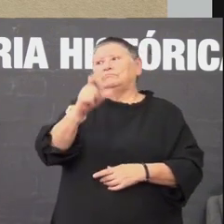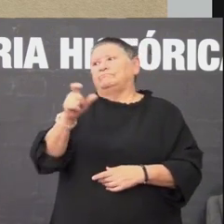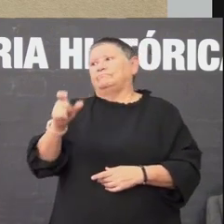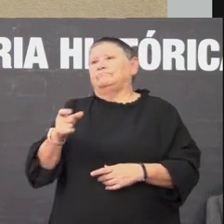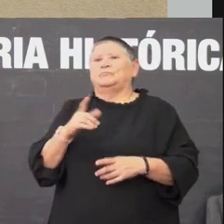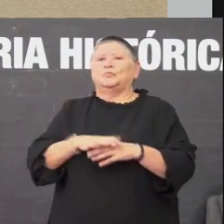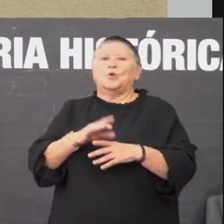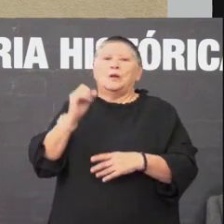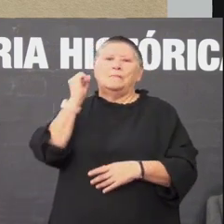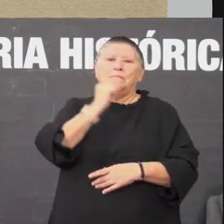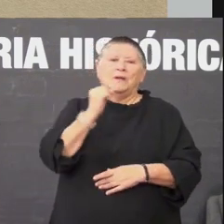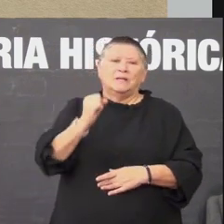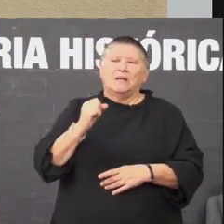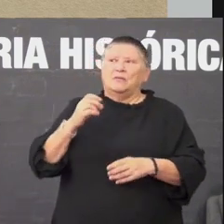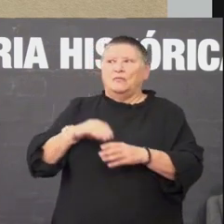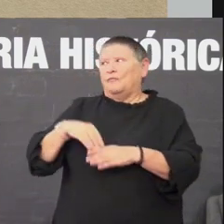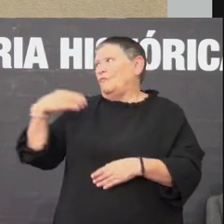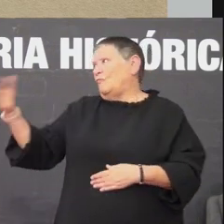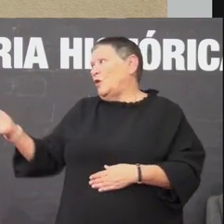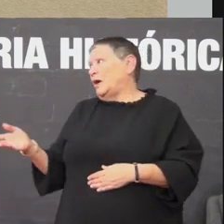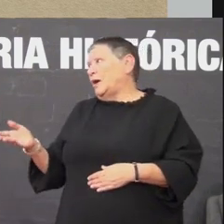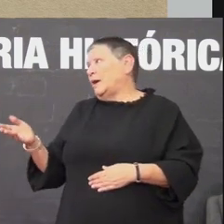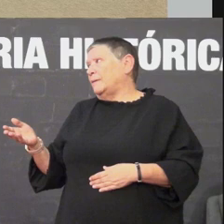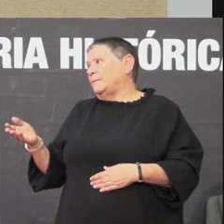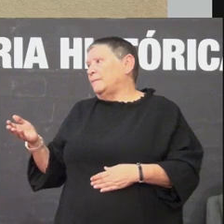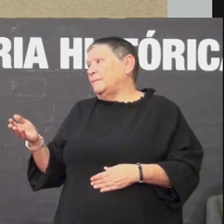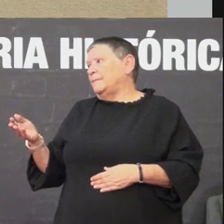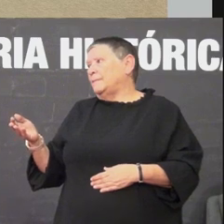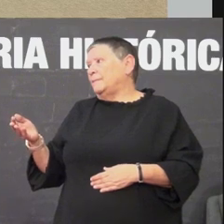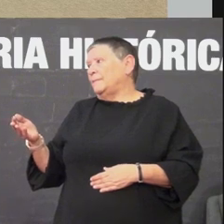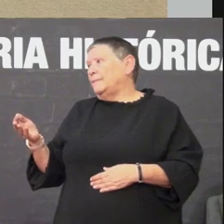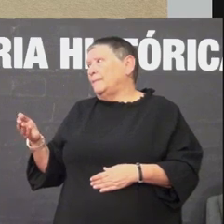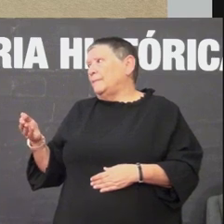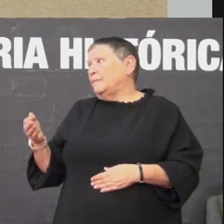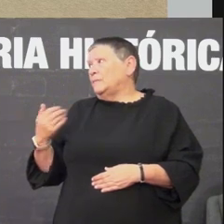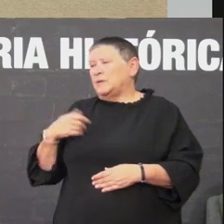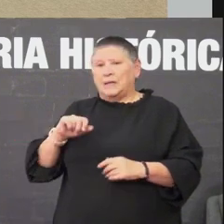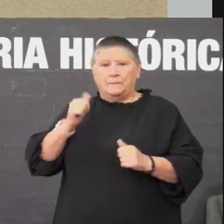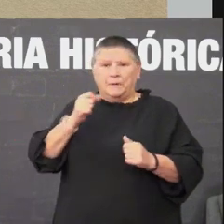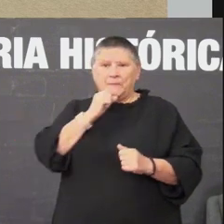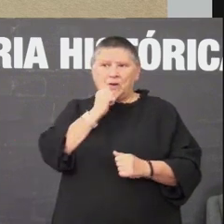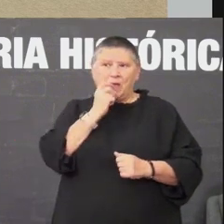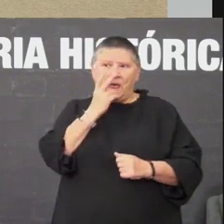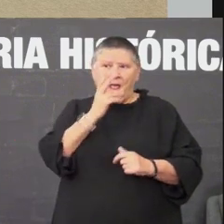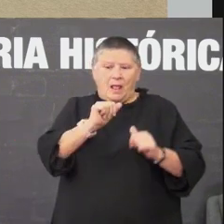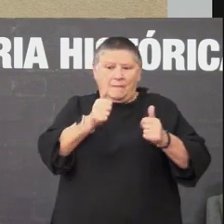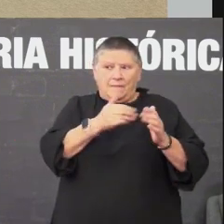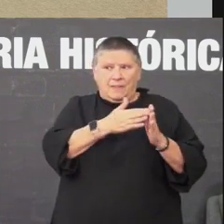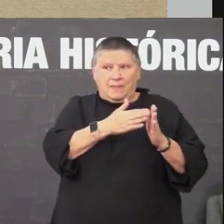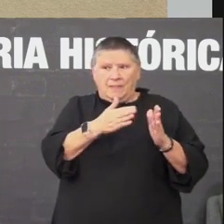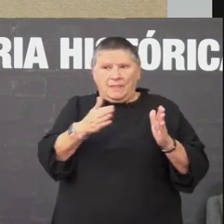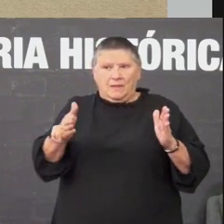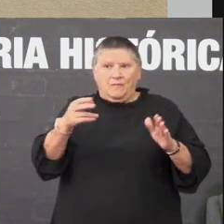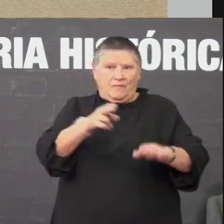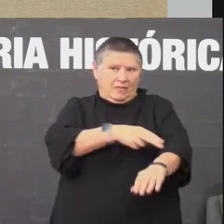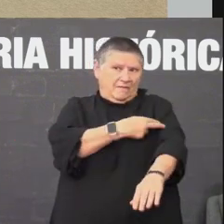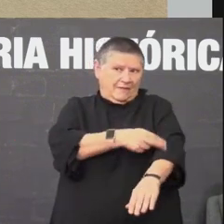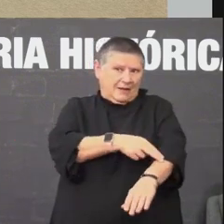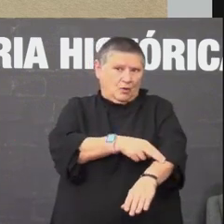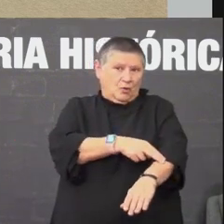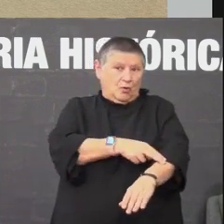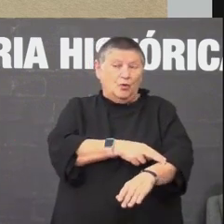foron o asasinados ou exilados xa nos primeiros anos do franquismo.